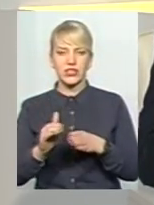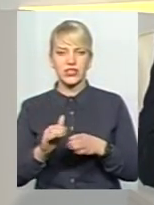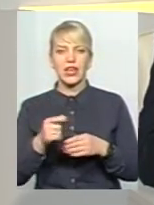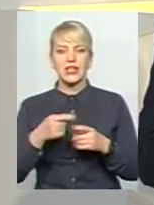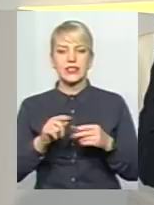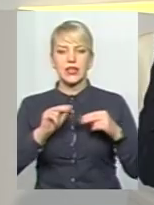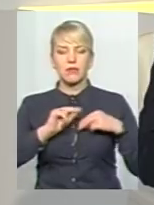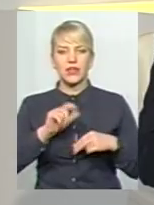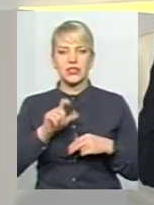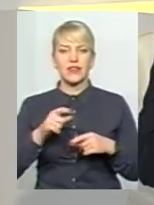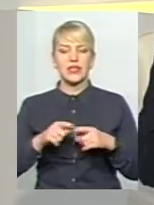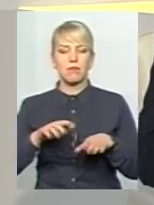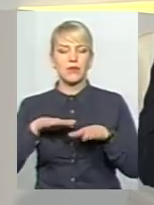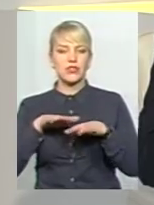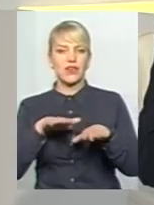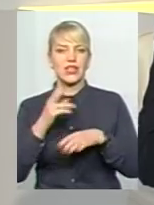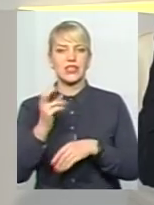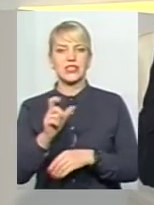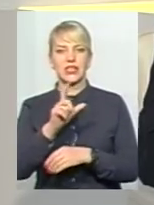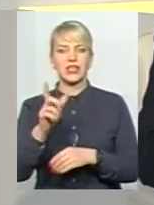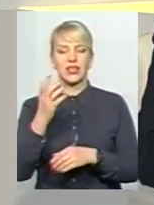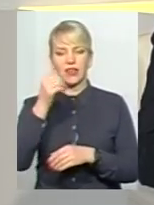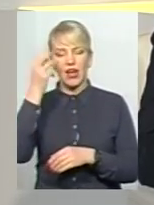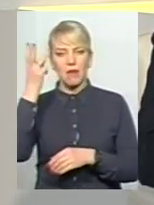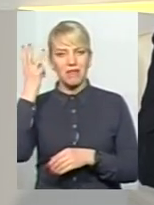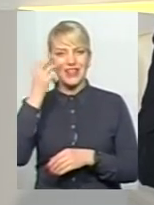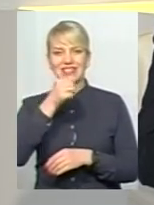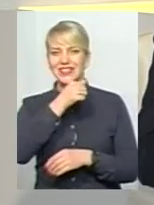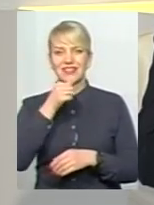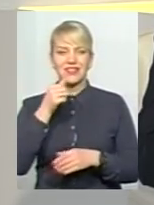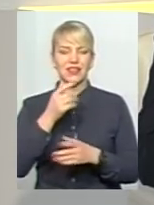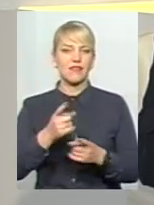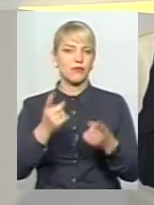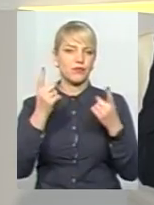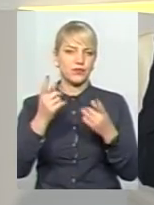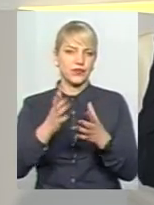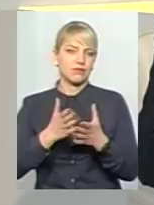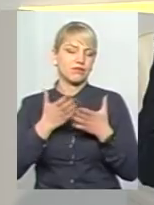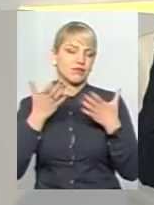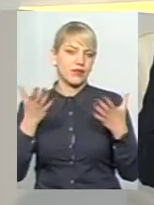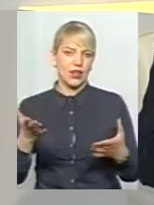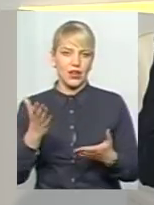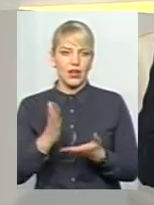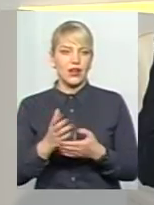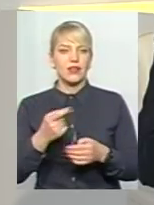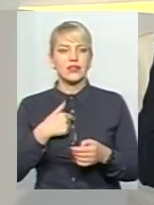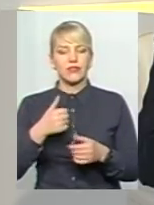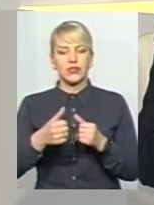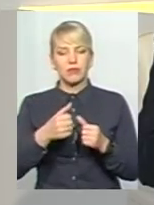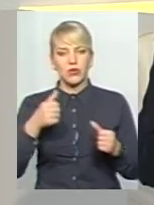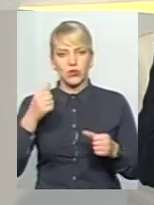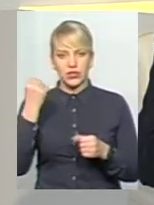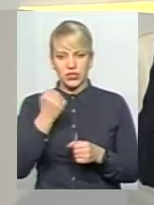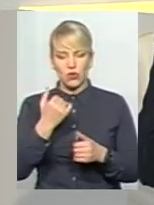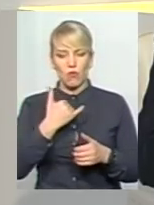були працівники швейних цехів, які в Хмельницькому в тіні неймовірна велика кількість. Буквально минулого тижня в мене відбулася зустріч з